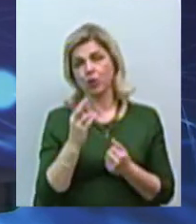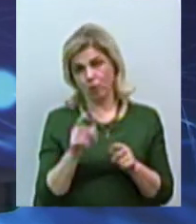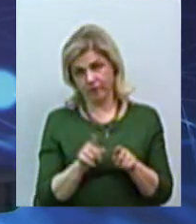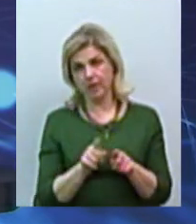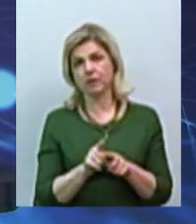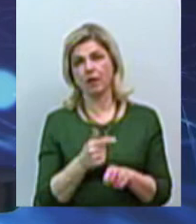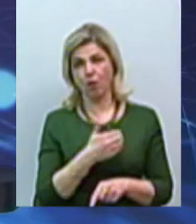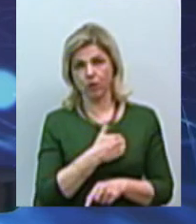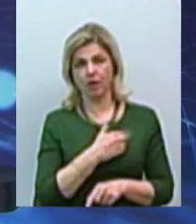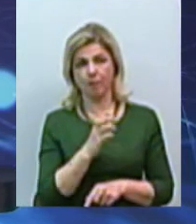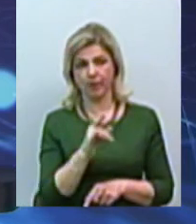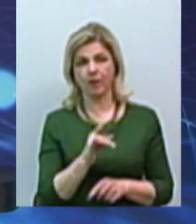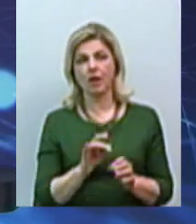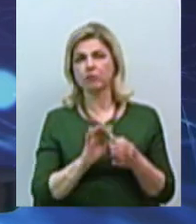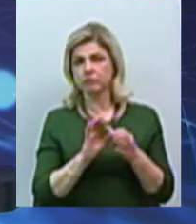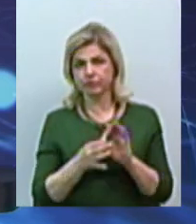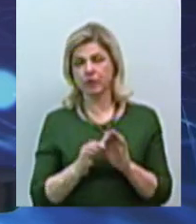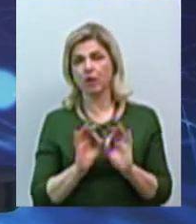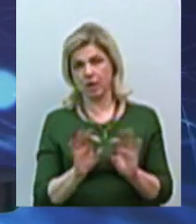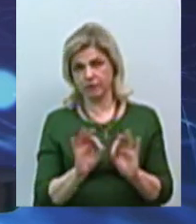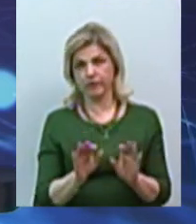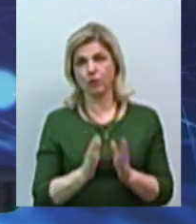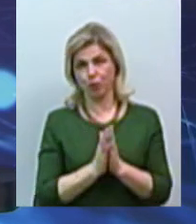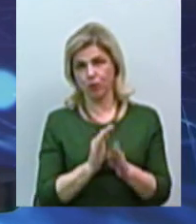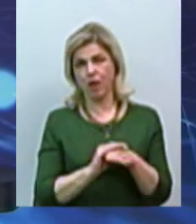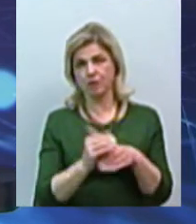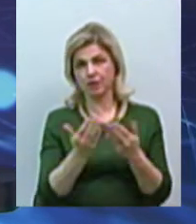би розлого про то відповісти. Будь ласка.